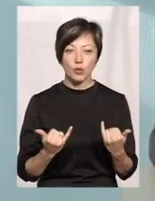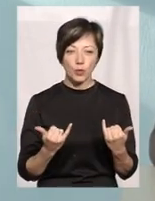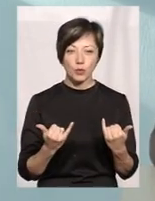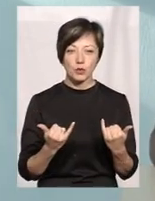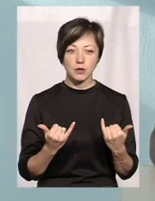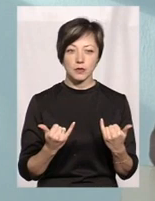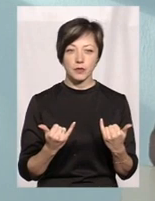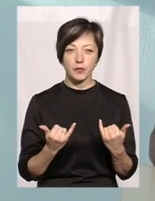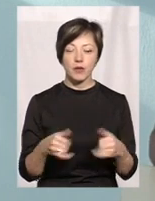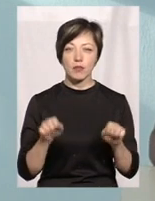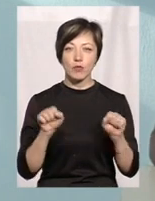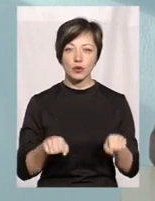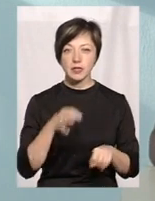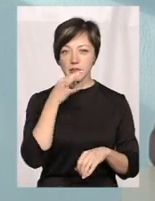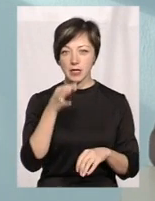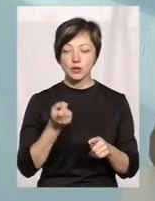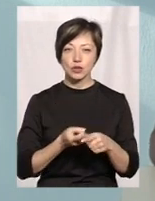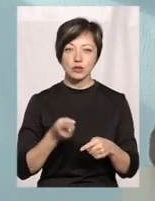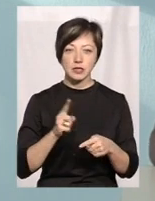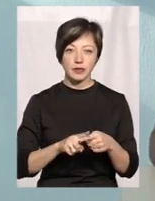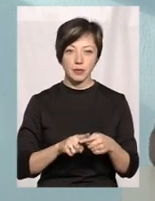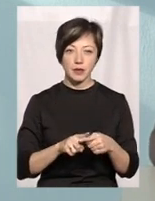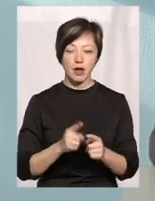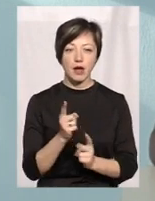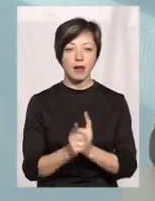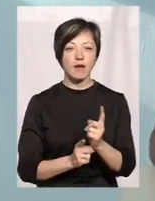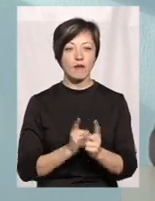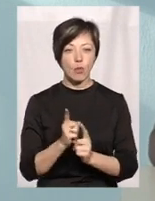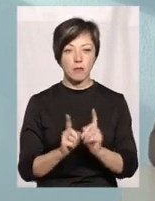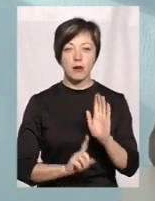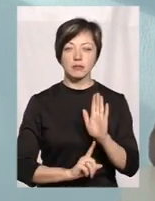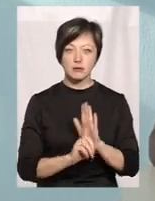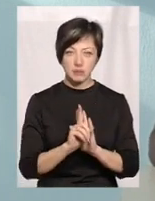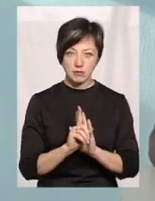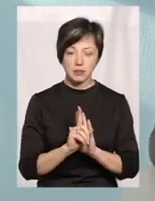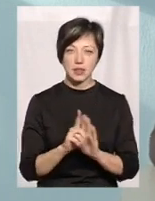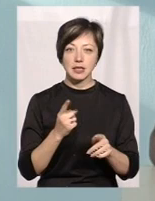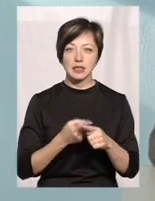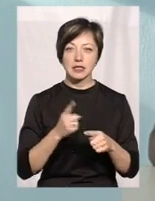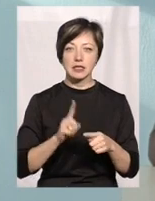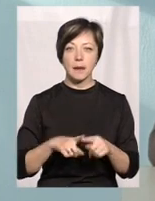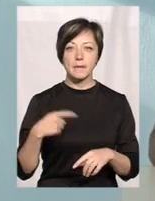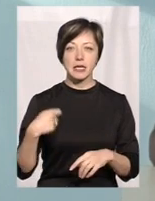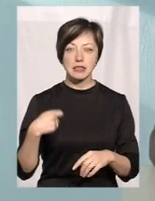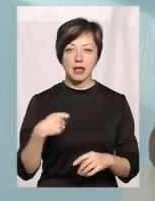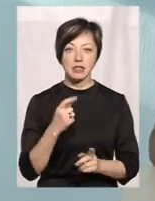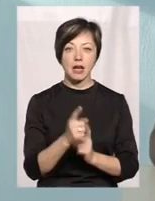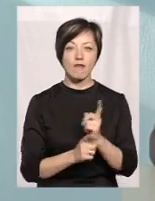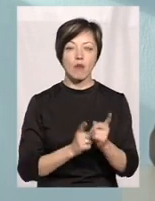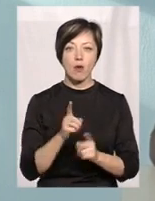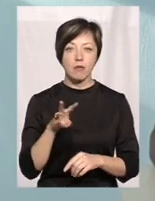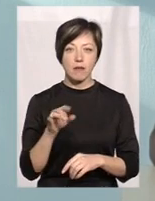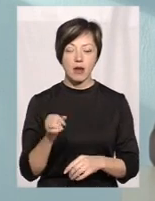можна сказати, що ця реформа взяла старт. Це президентська реформа і